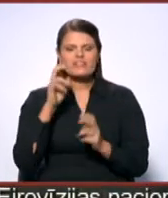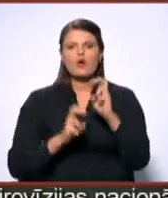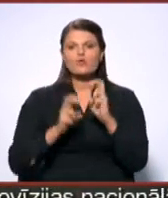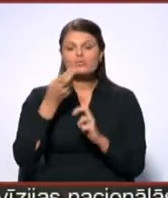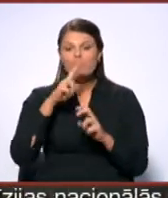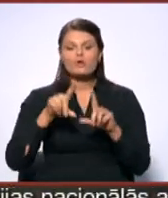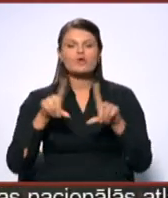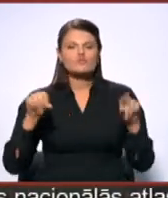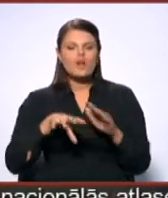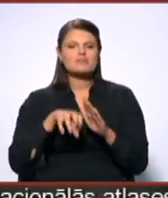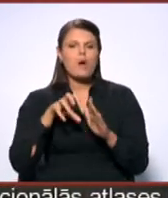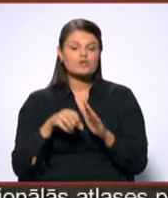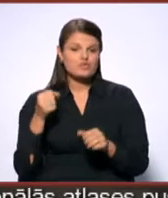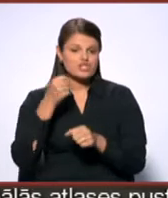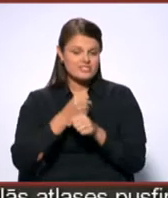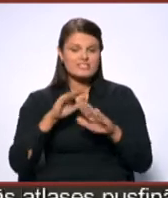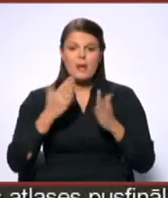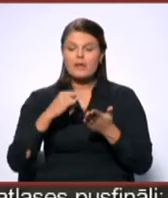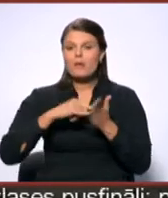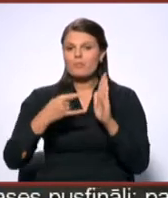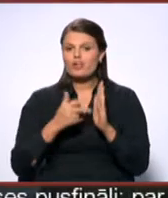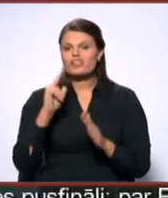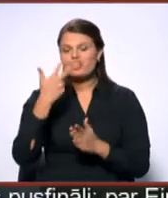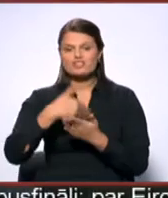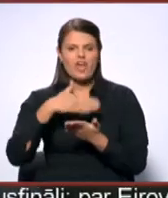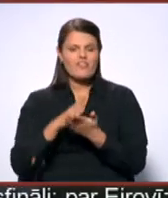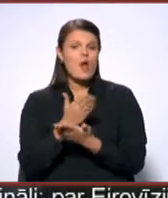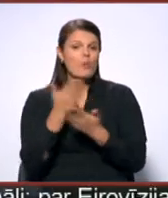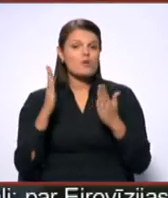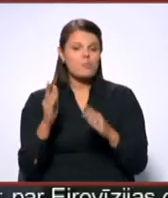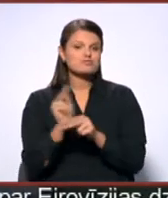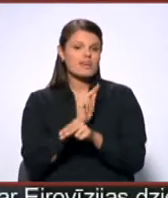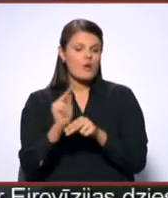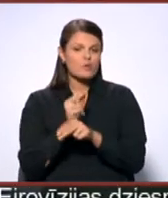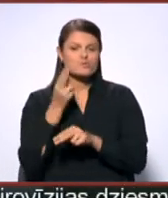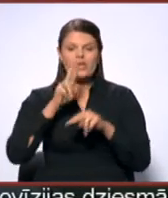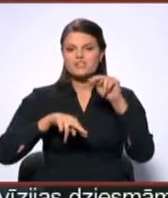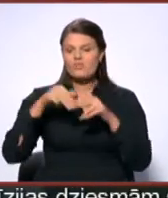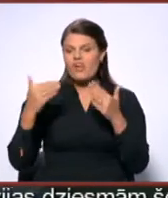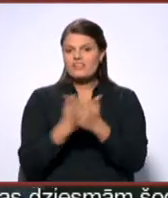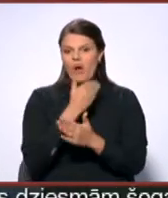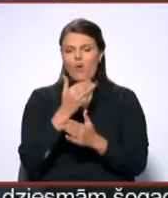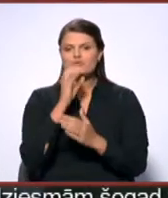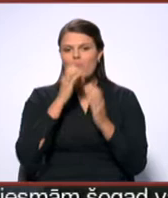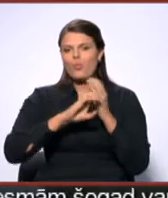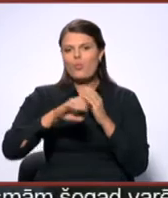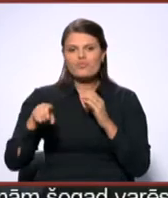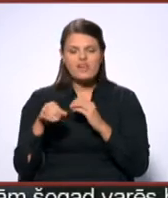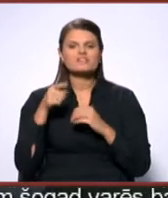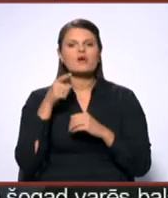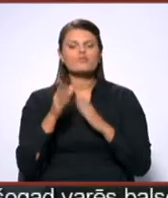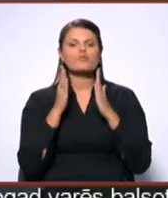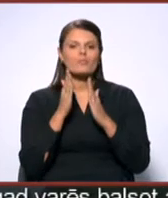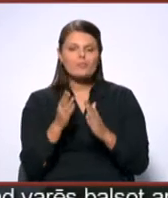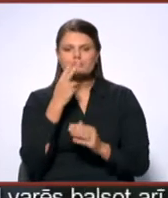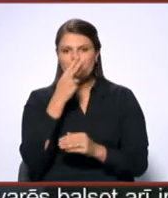skolas pārsūkniešanas stacijā. Bet projektu trešajā kārtā, kurā tiks rekonstruēts un izbūvēts jauns notekūdeņu trases, paredzēt